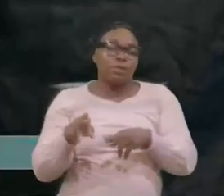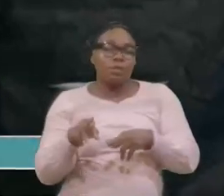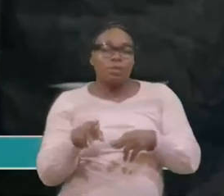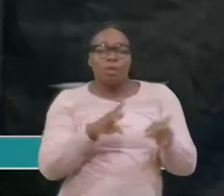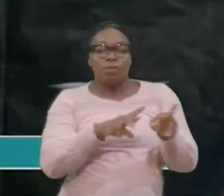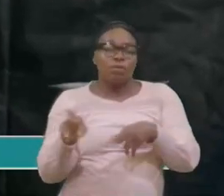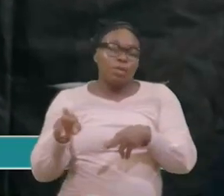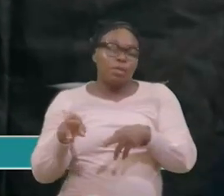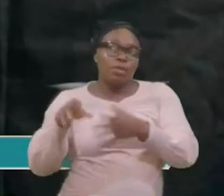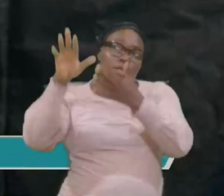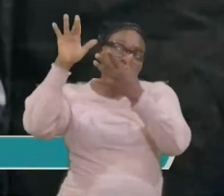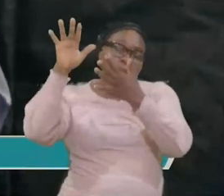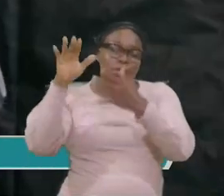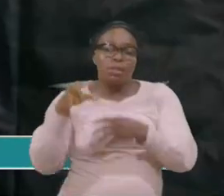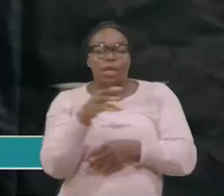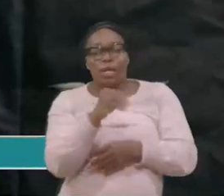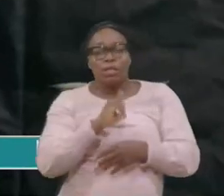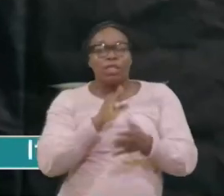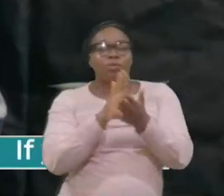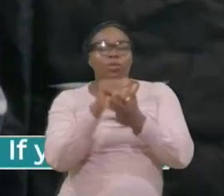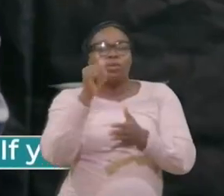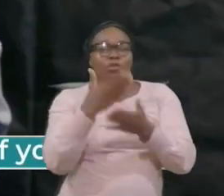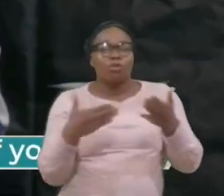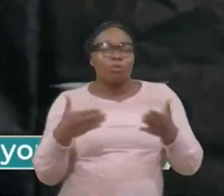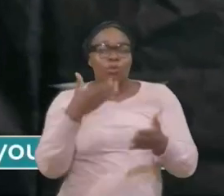et soit donc en prière